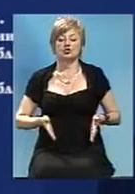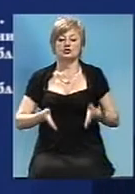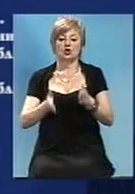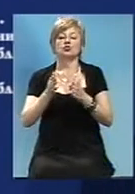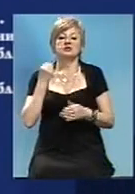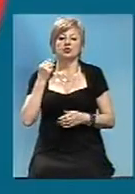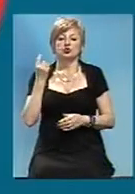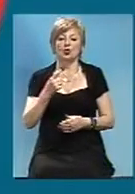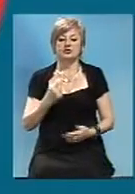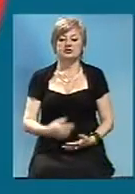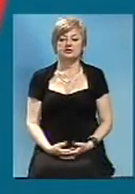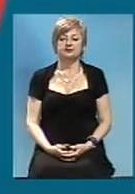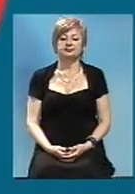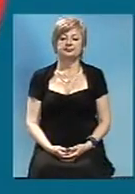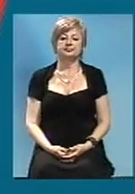Запорізькій області.